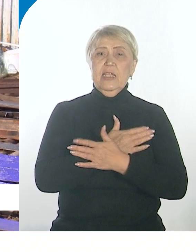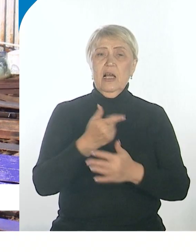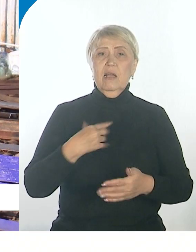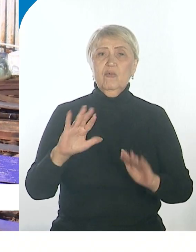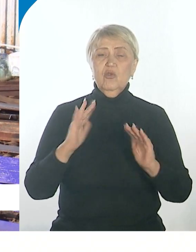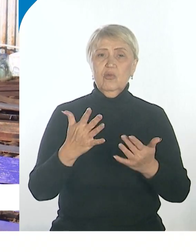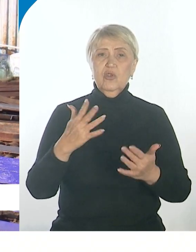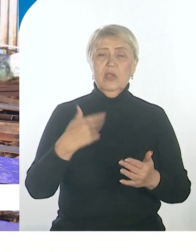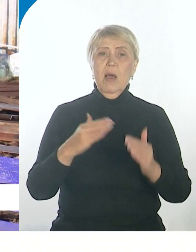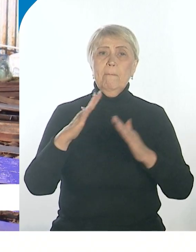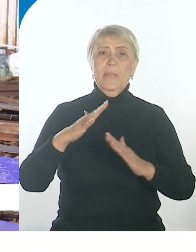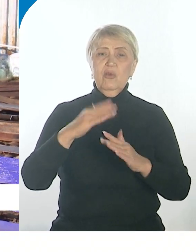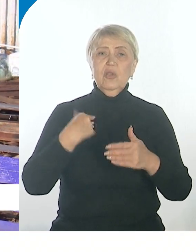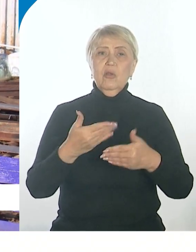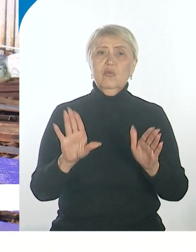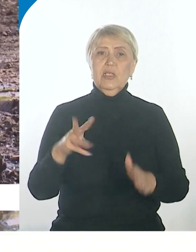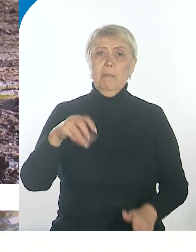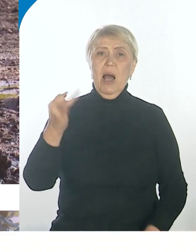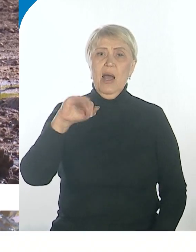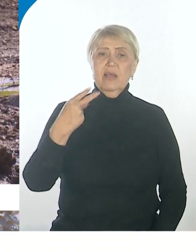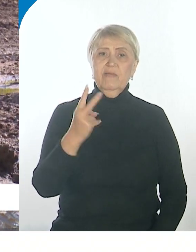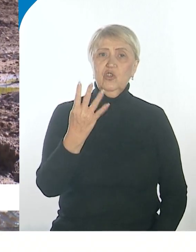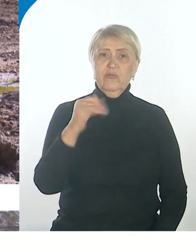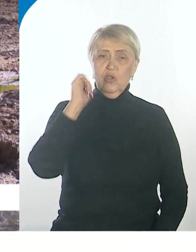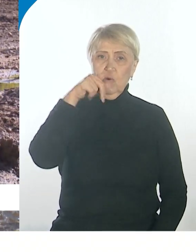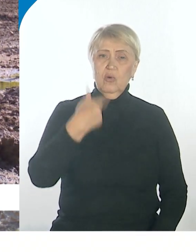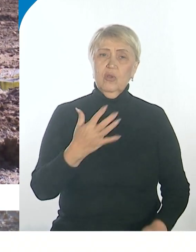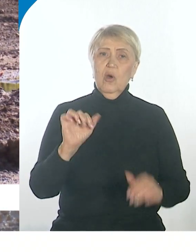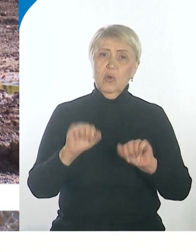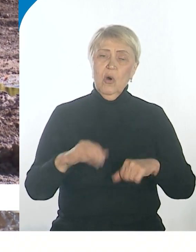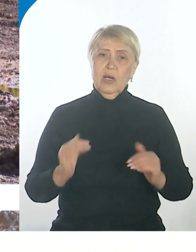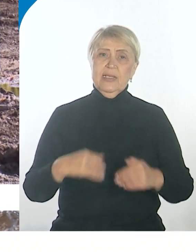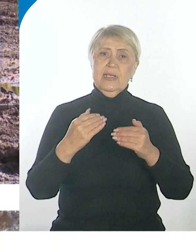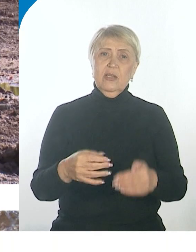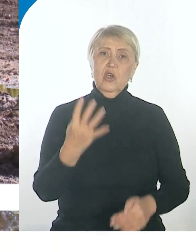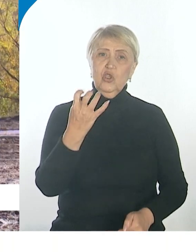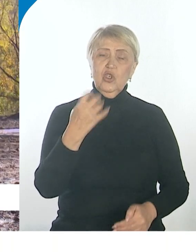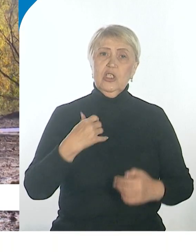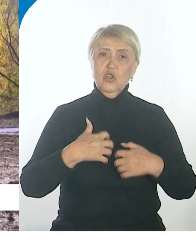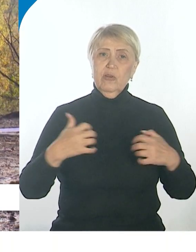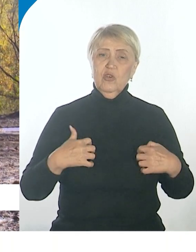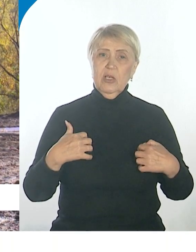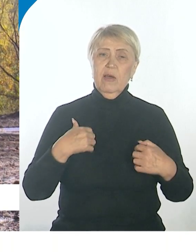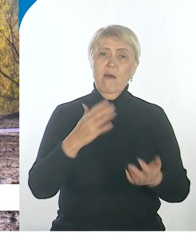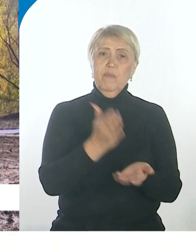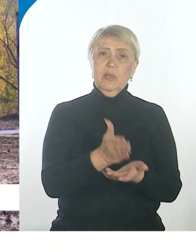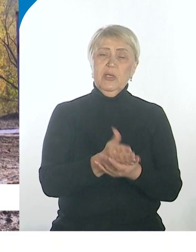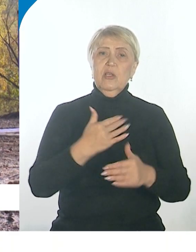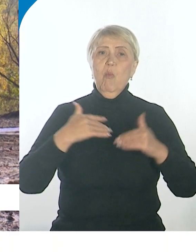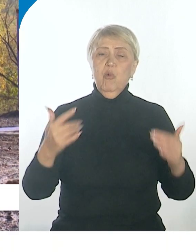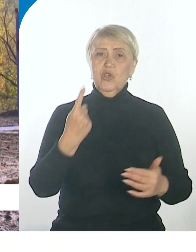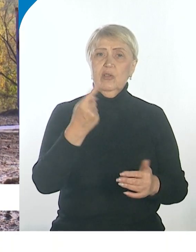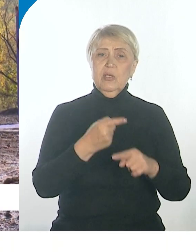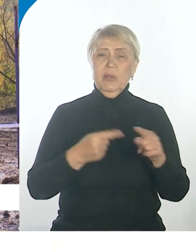откроется в мае 2024 года. На первых порах заселиться сюда смогут 400 животных. В перспективе больше полутора